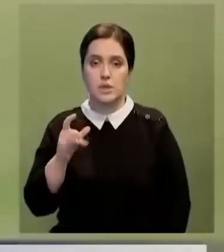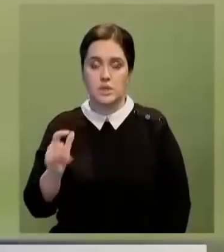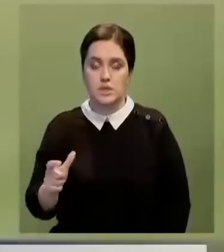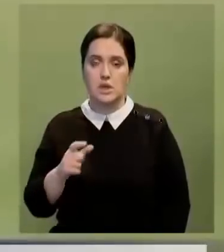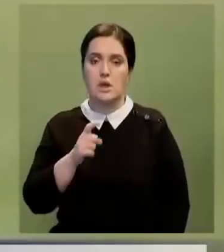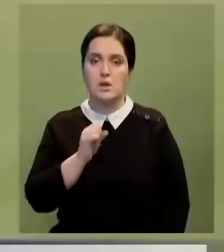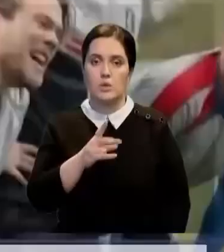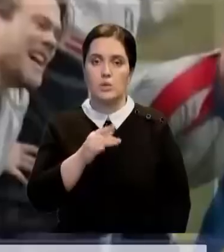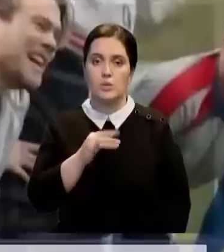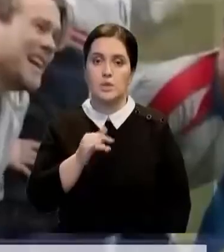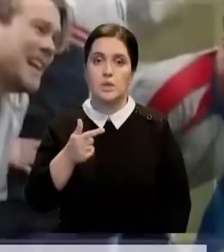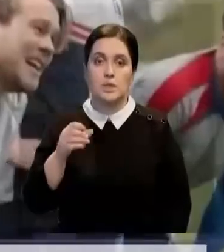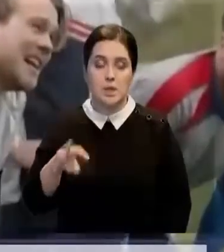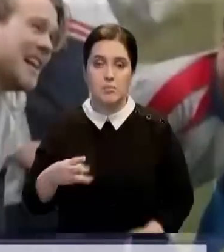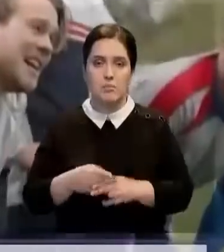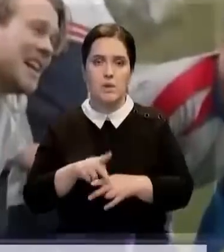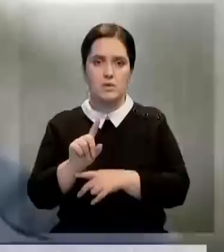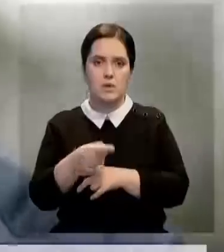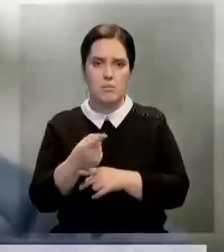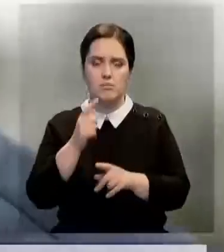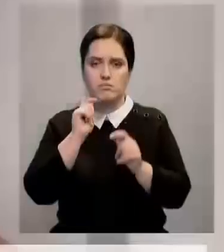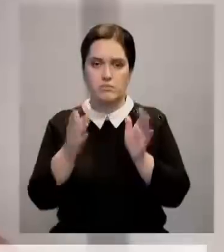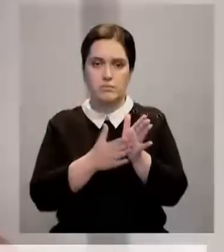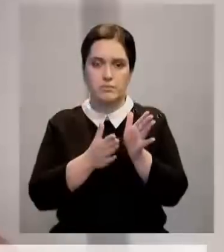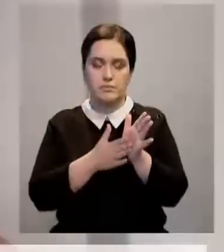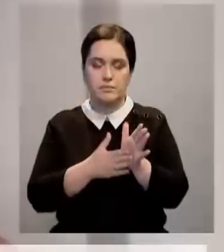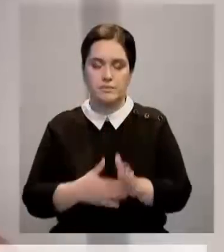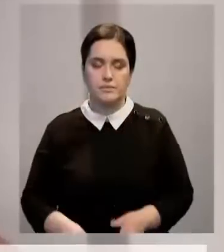Уэддингем. Комедия стала самой номинированной в истории премии.